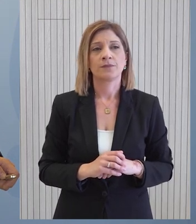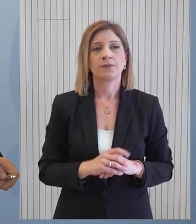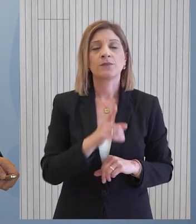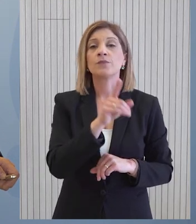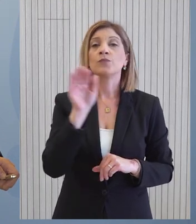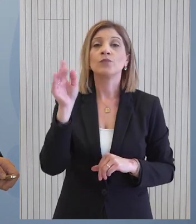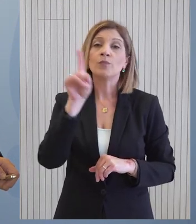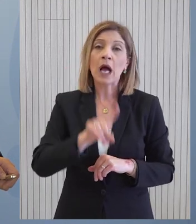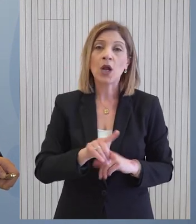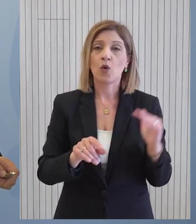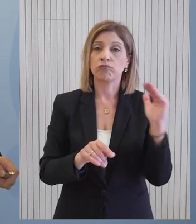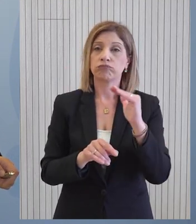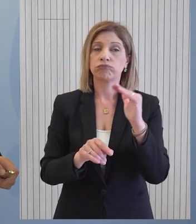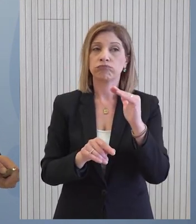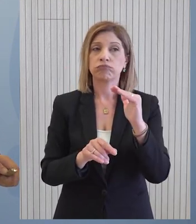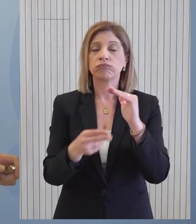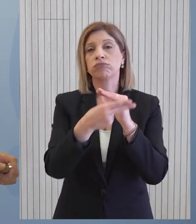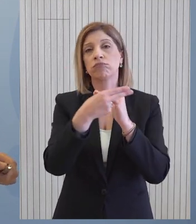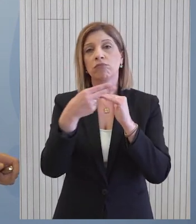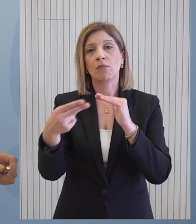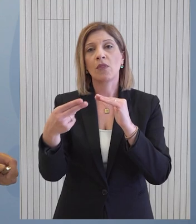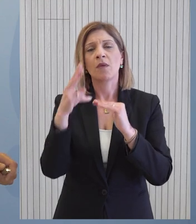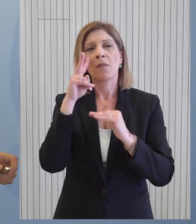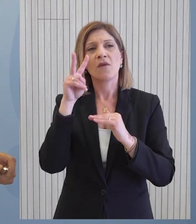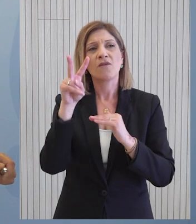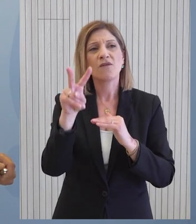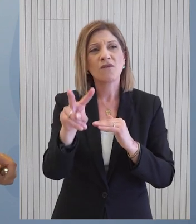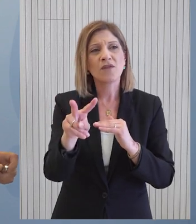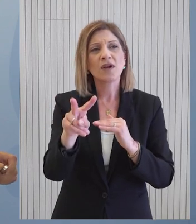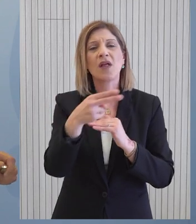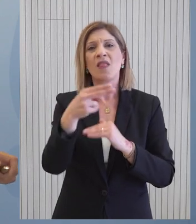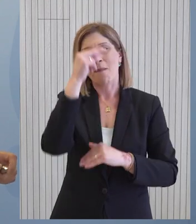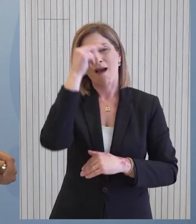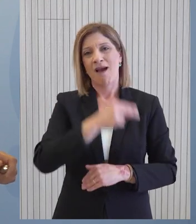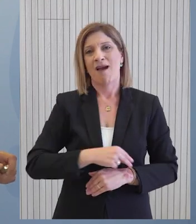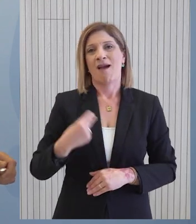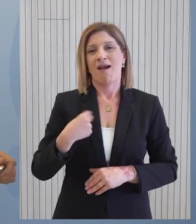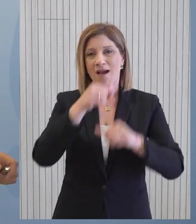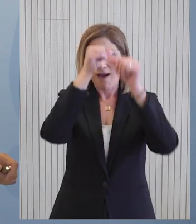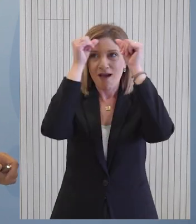Κάτι άλλο, σε σχέση με αυτά όλα που βλέπουμε με το θέμα της Μονής,